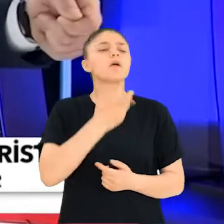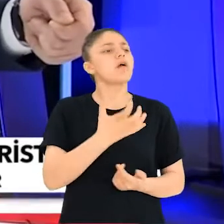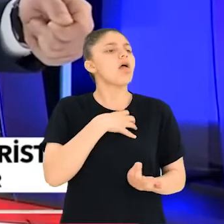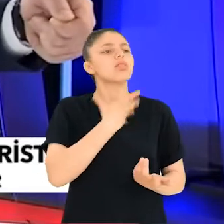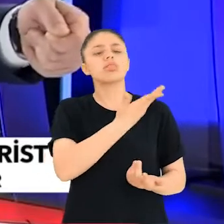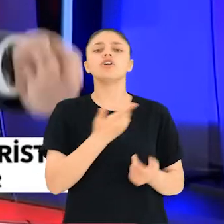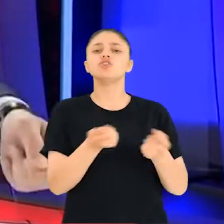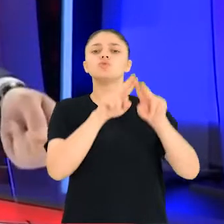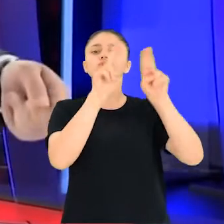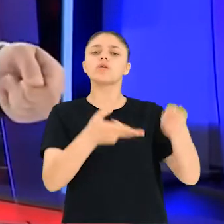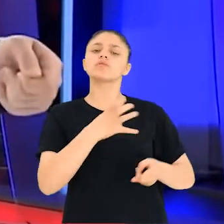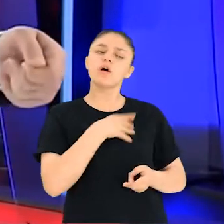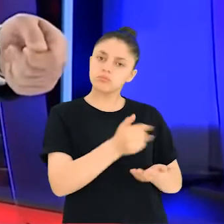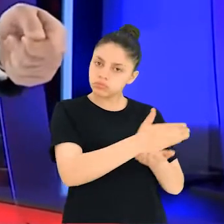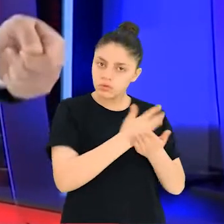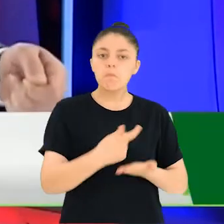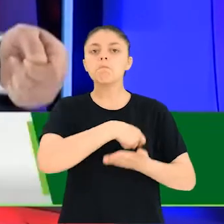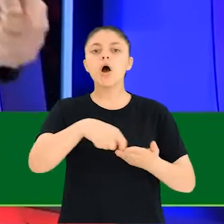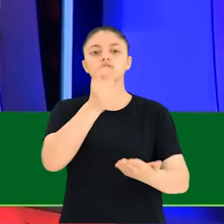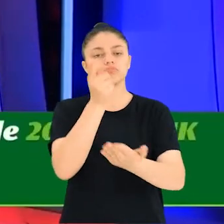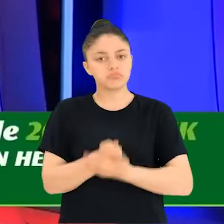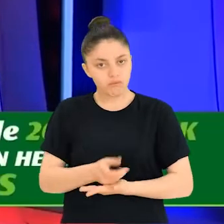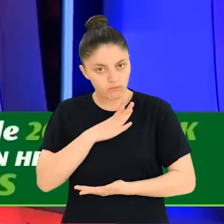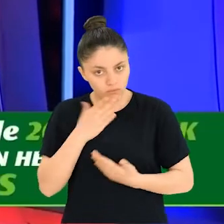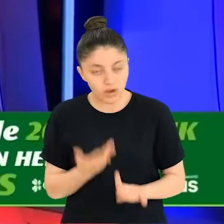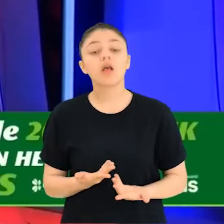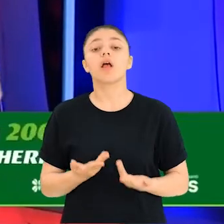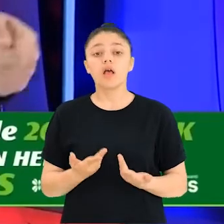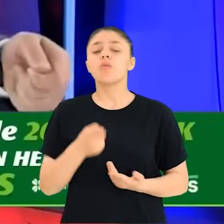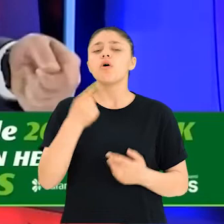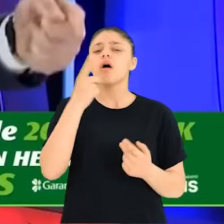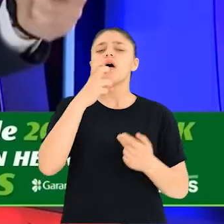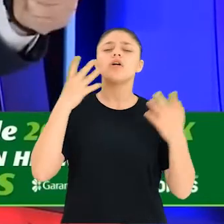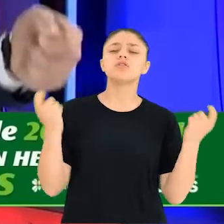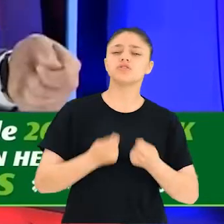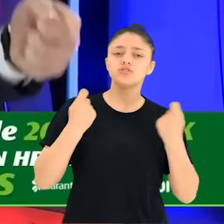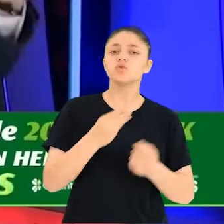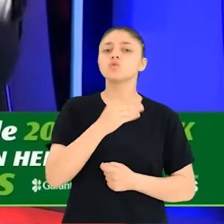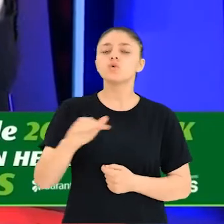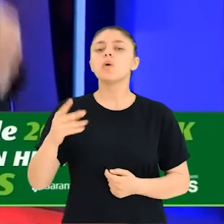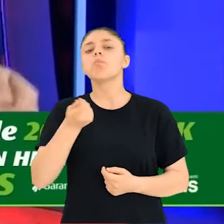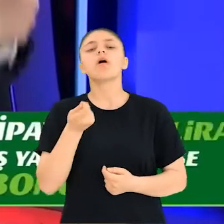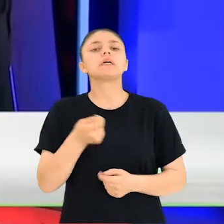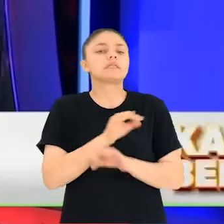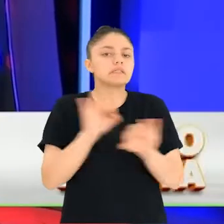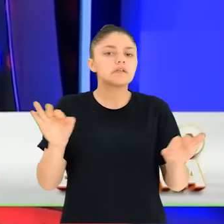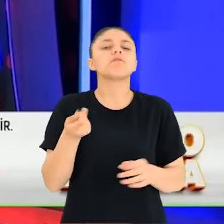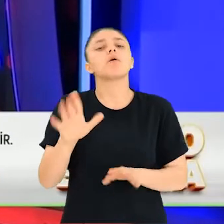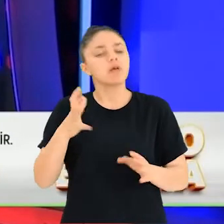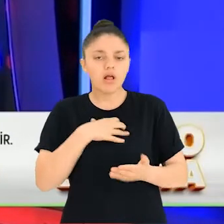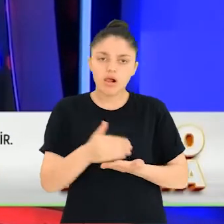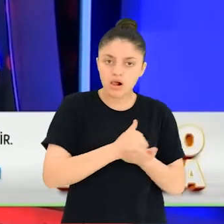tane bağış yapayım diyen bir esnafın da var. Maaşını alıp buraya yatıran insanların da var. Orada aylarca çalışıp para almayan çocukların da var.